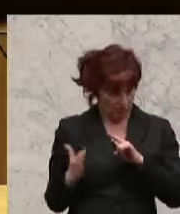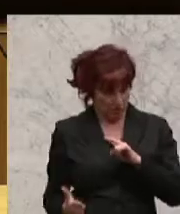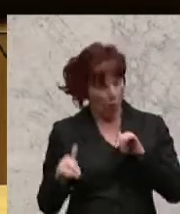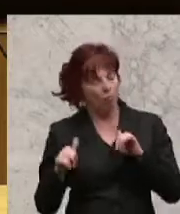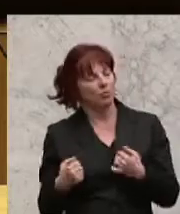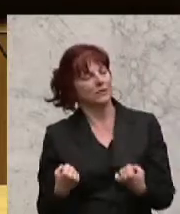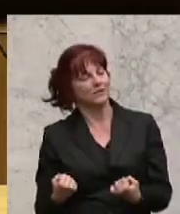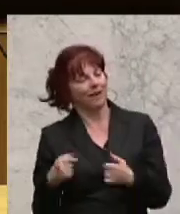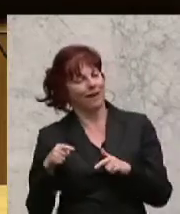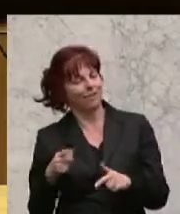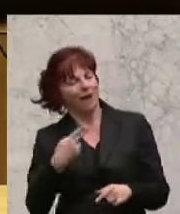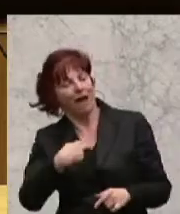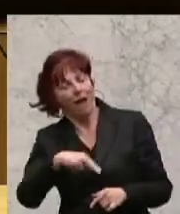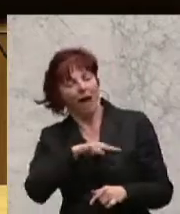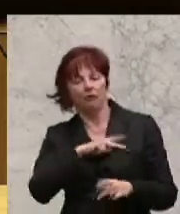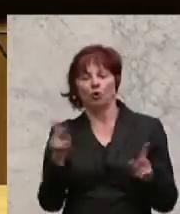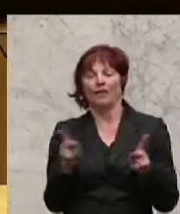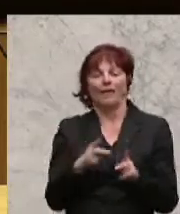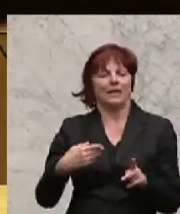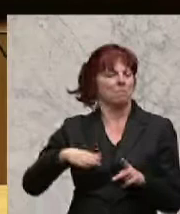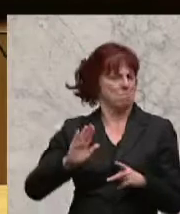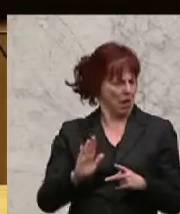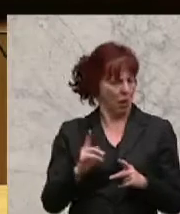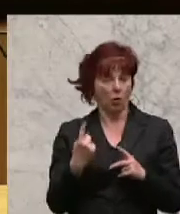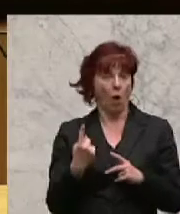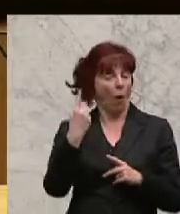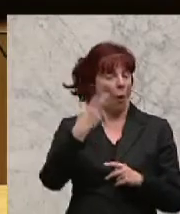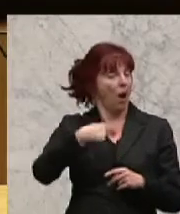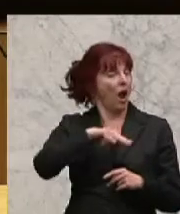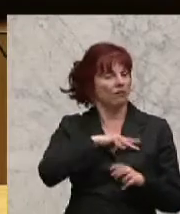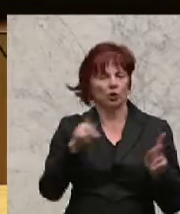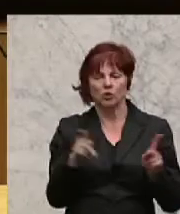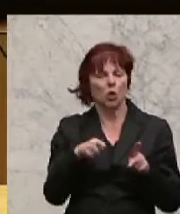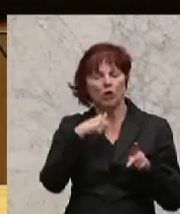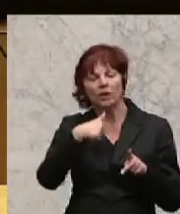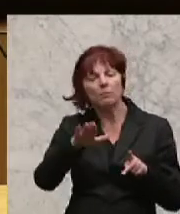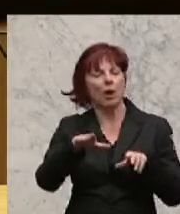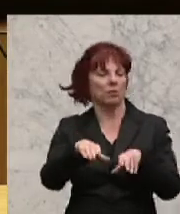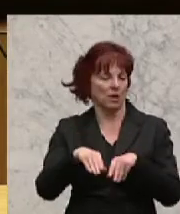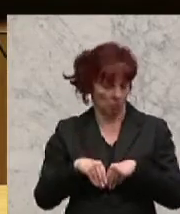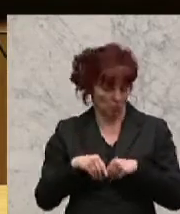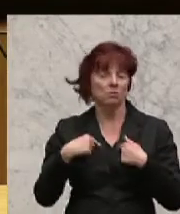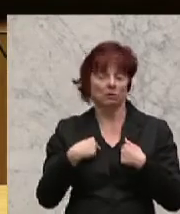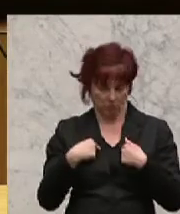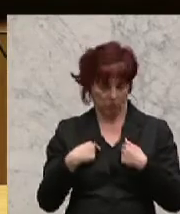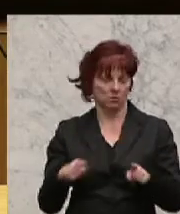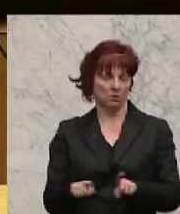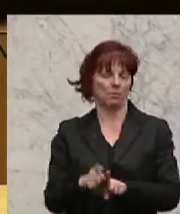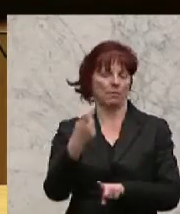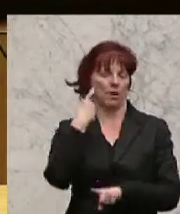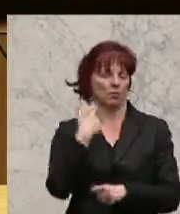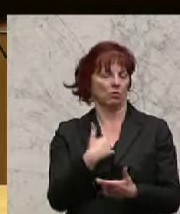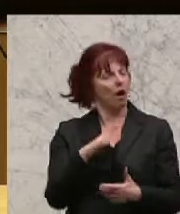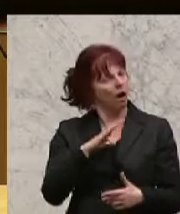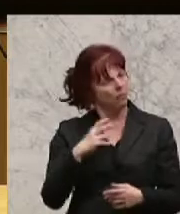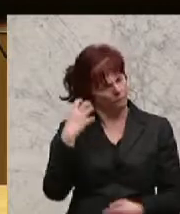keine Haftungen mehr eingegangen werden oder zumindest keine hohen Haftungen mehr eingegangen werden. Das kann ich wirklich voll unterstreichen. Ich wundere mich nur, dass wir